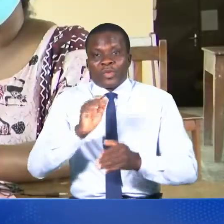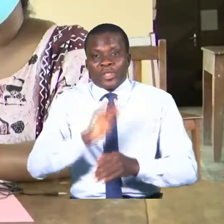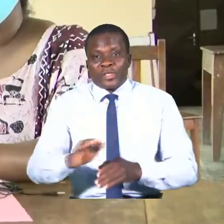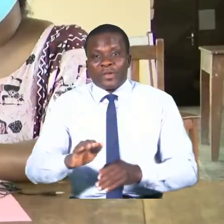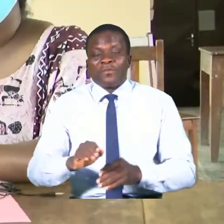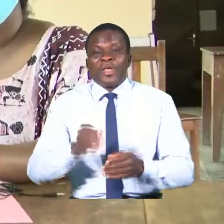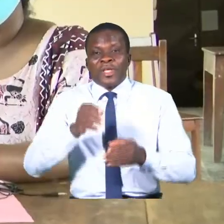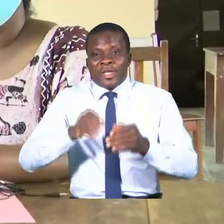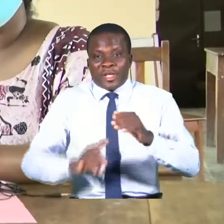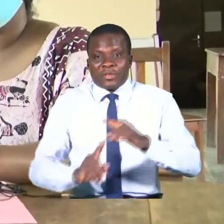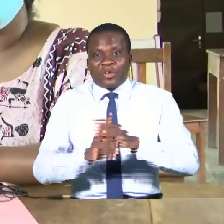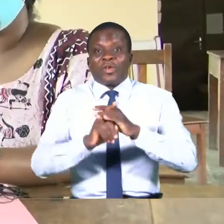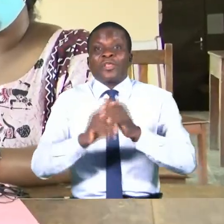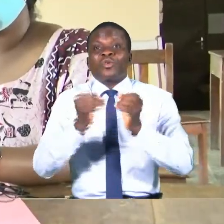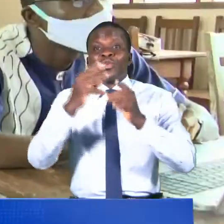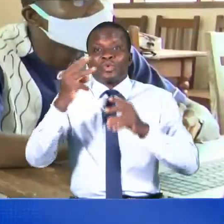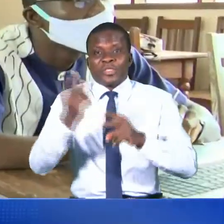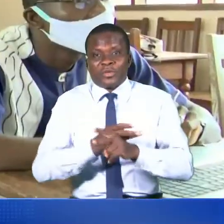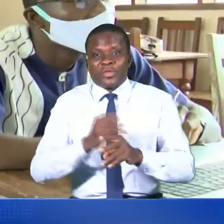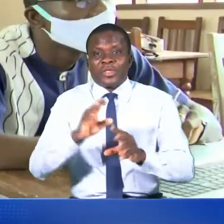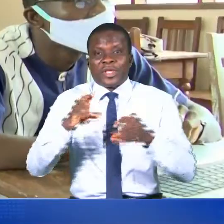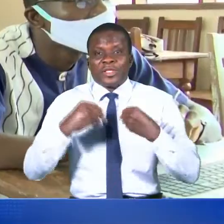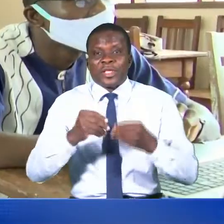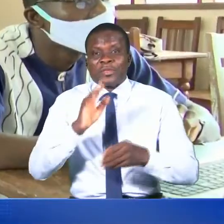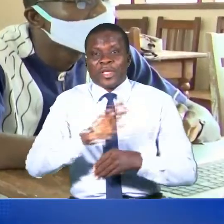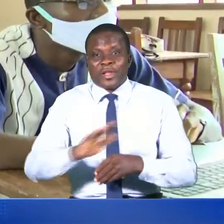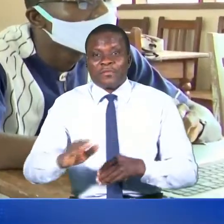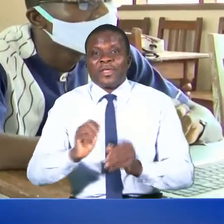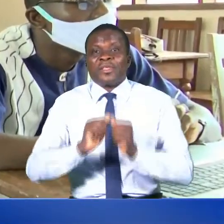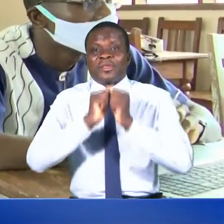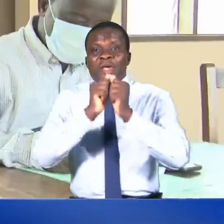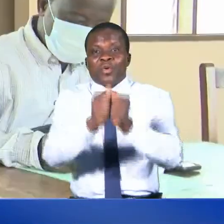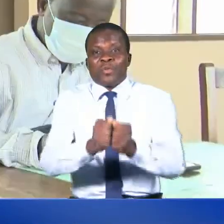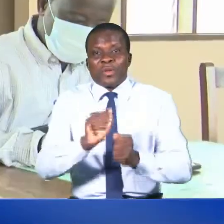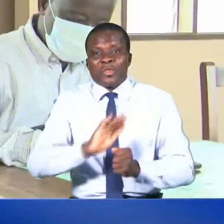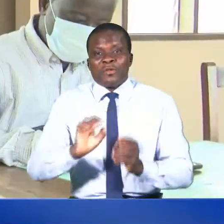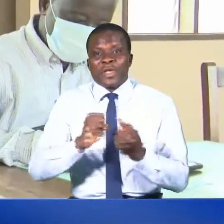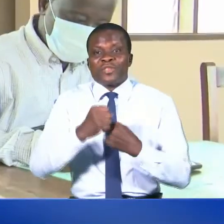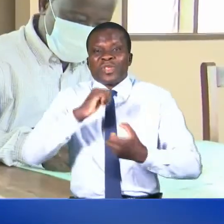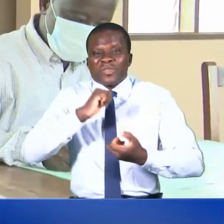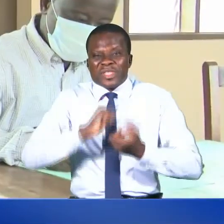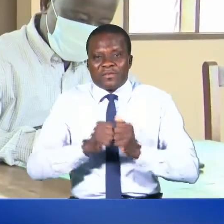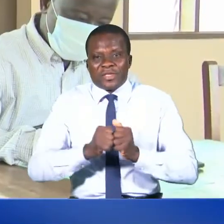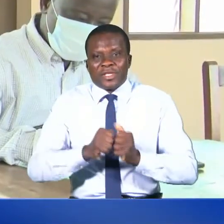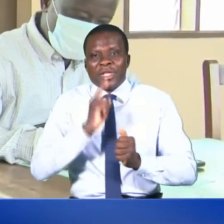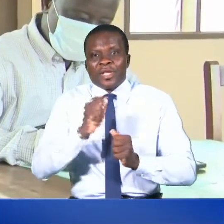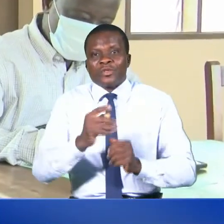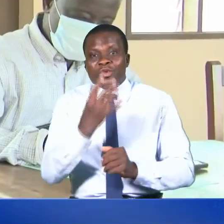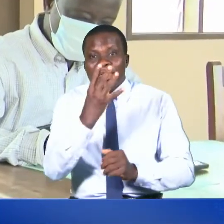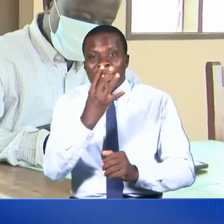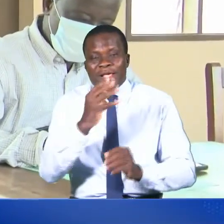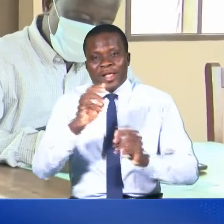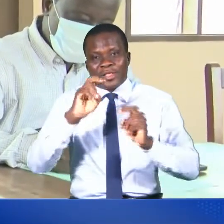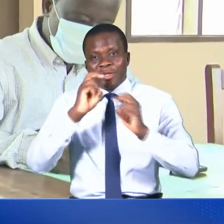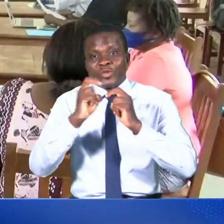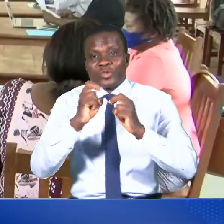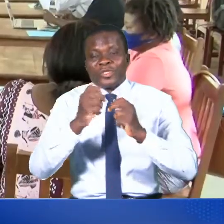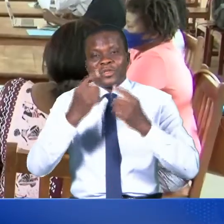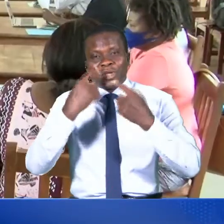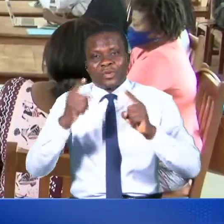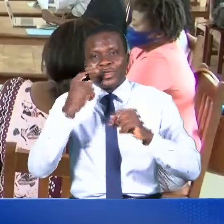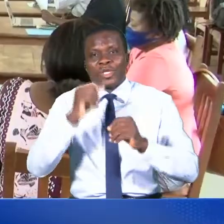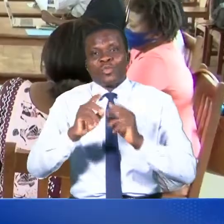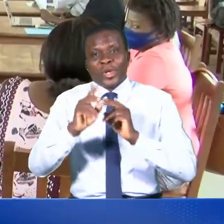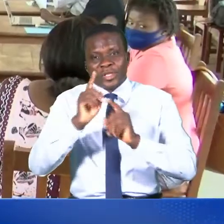'intervention multisectorielle adaptée à l'enfant et l'accompagnement de l'enfant en situation difficile sont les quatre thématiques annoncées pour être